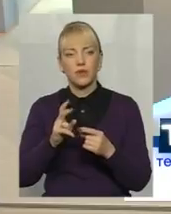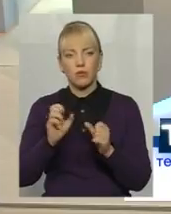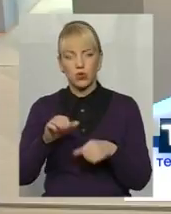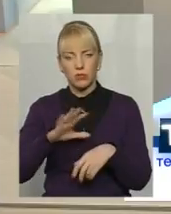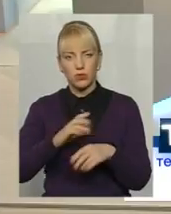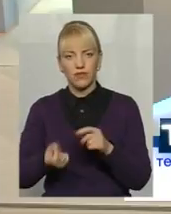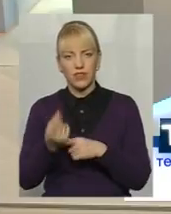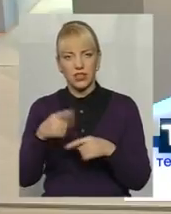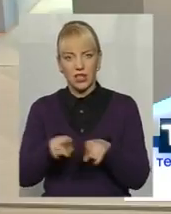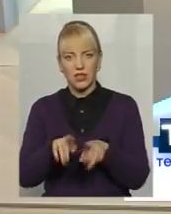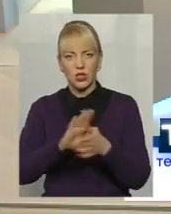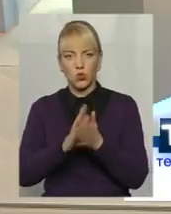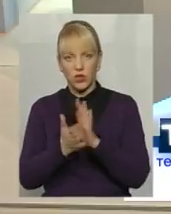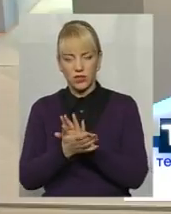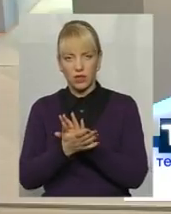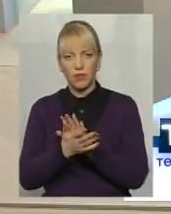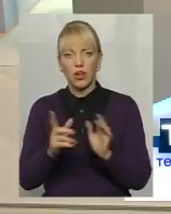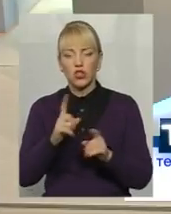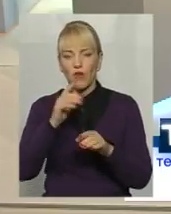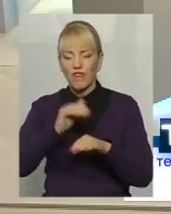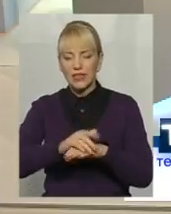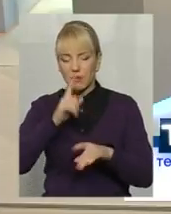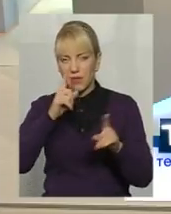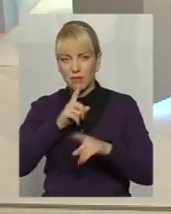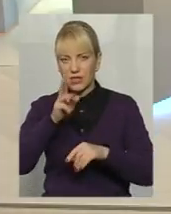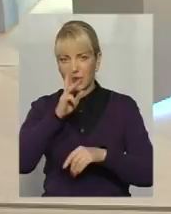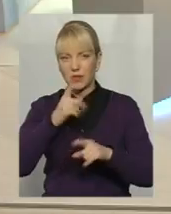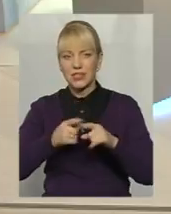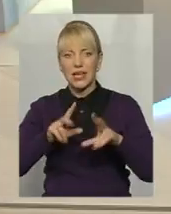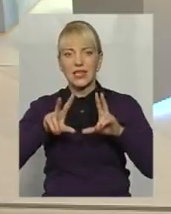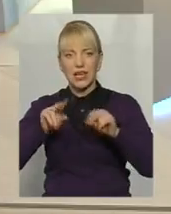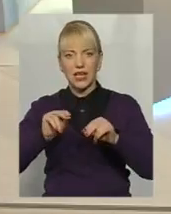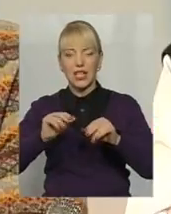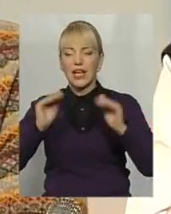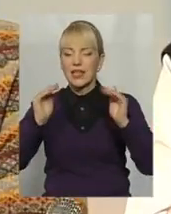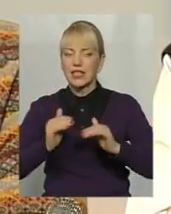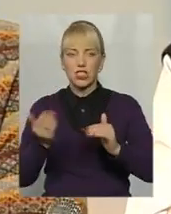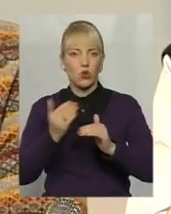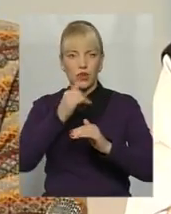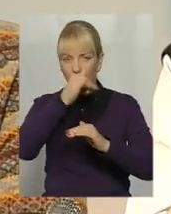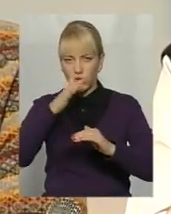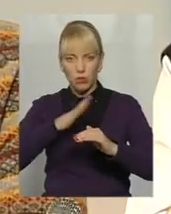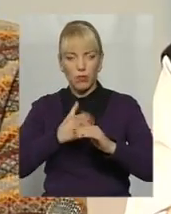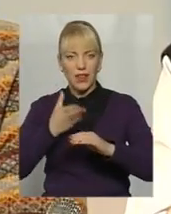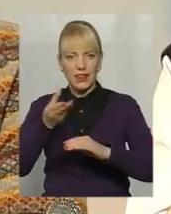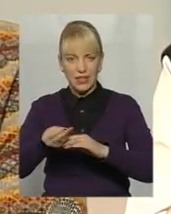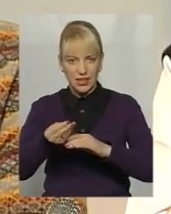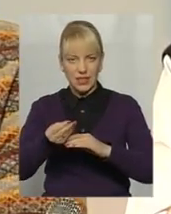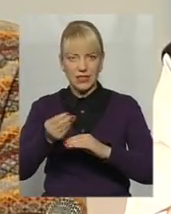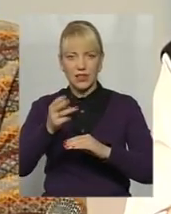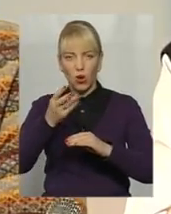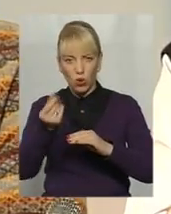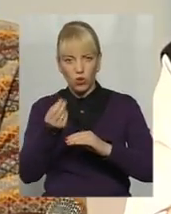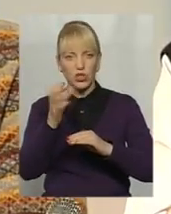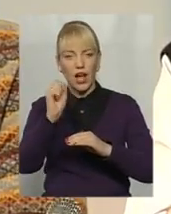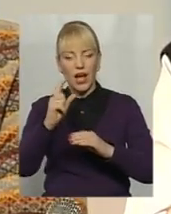в зв'язку з цим така ситуація, що фактично мінімальна зарплата то є гарантія, нижче якої не можна буде сплачувати заробітну плату, а